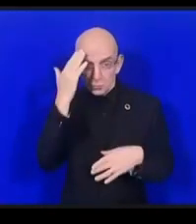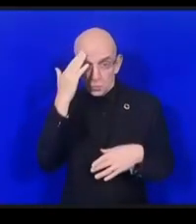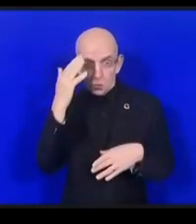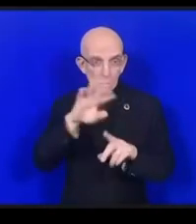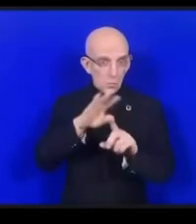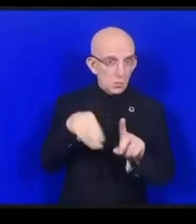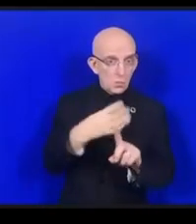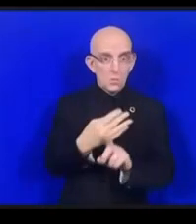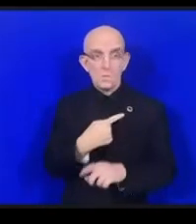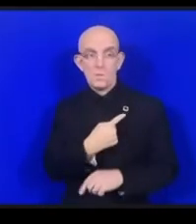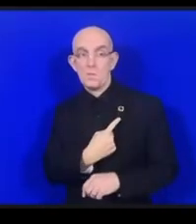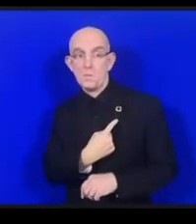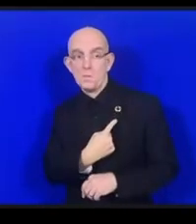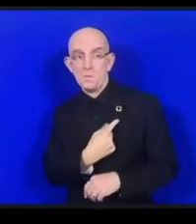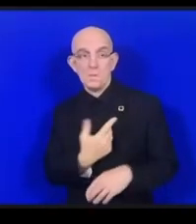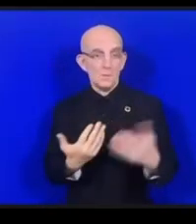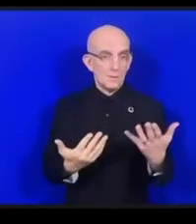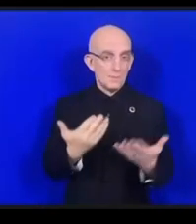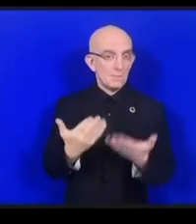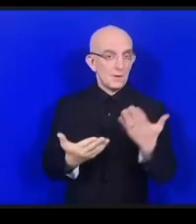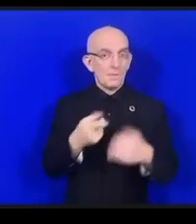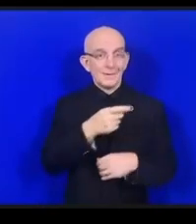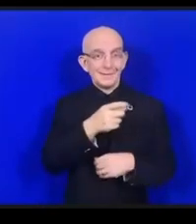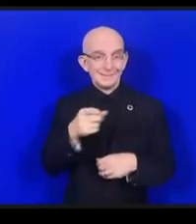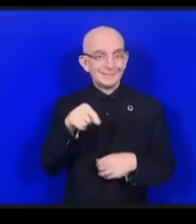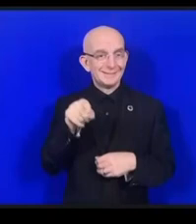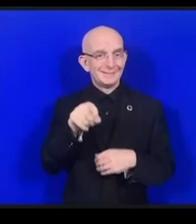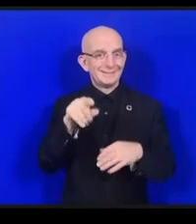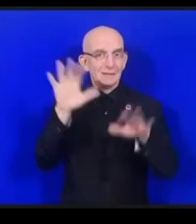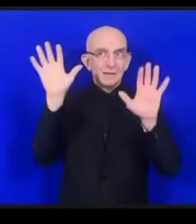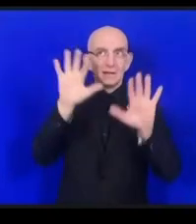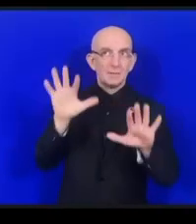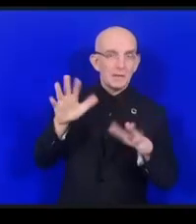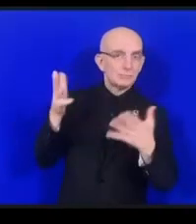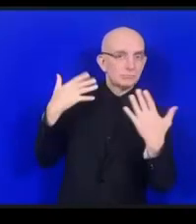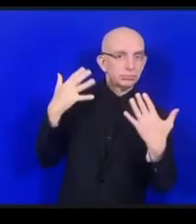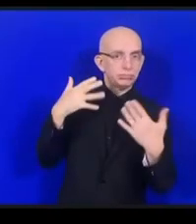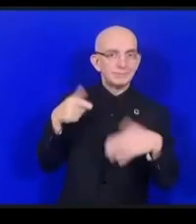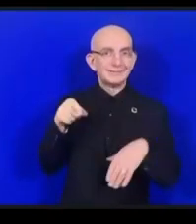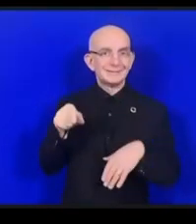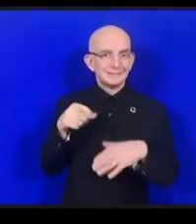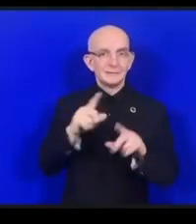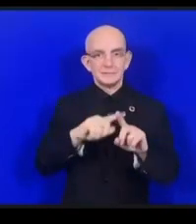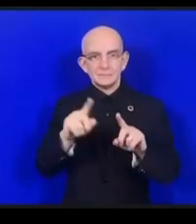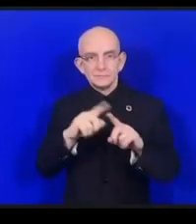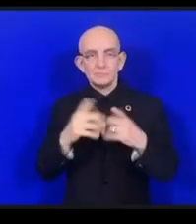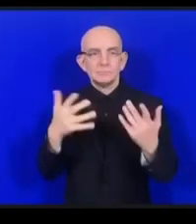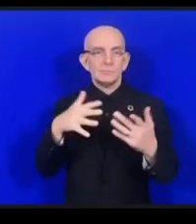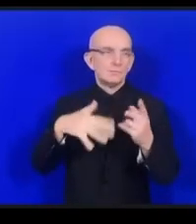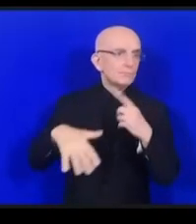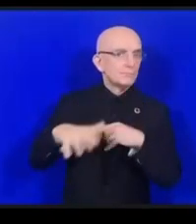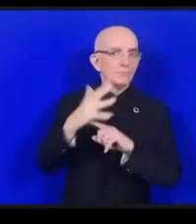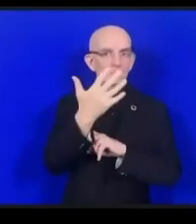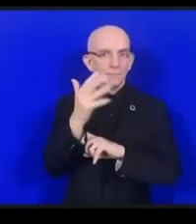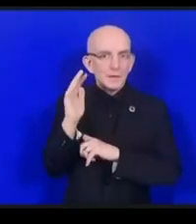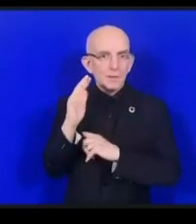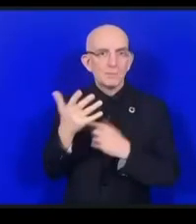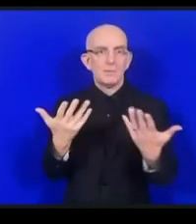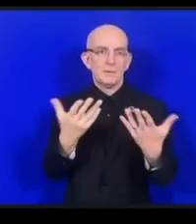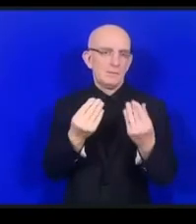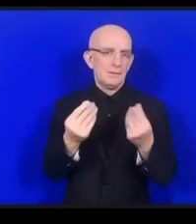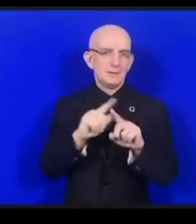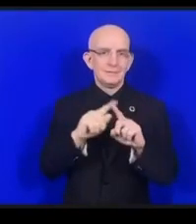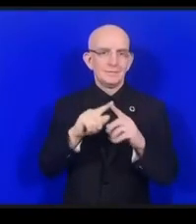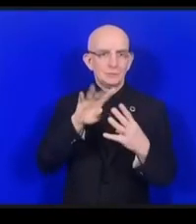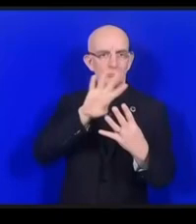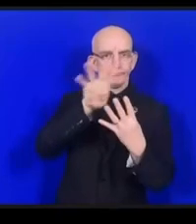環境の問題いろんなことがその中で取り扱われていますオープンライセンスソースというのはキャパシテビ